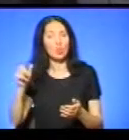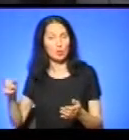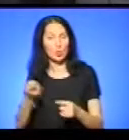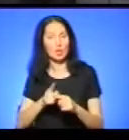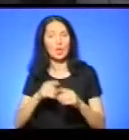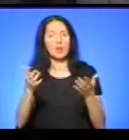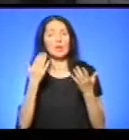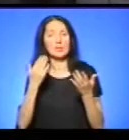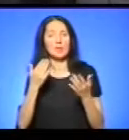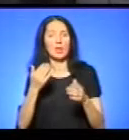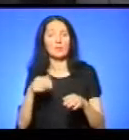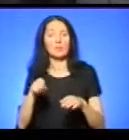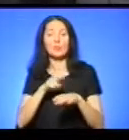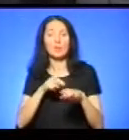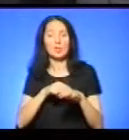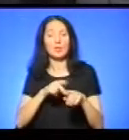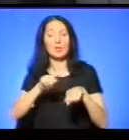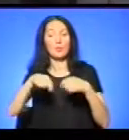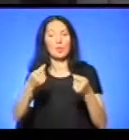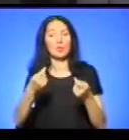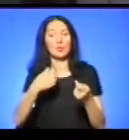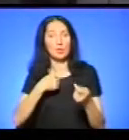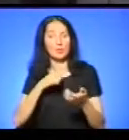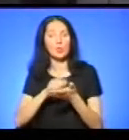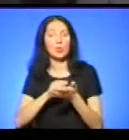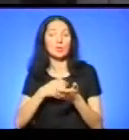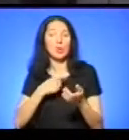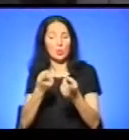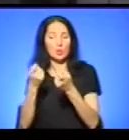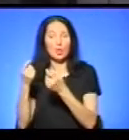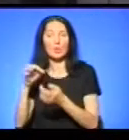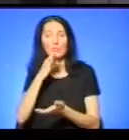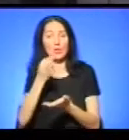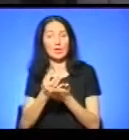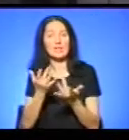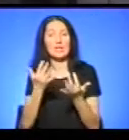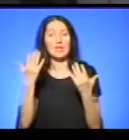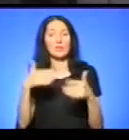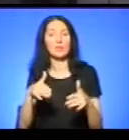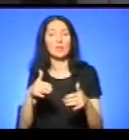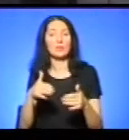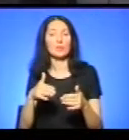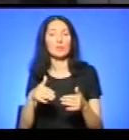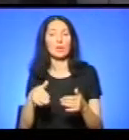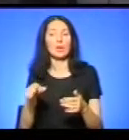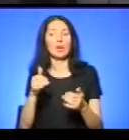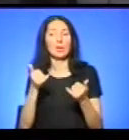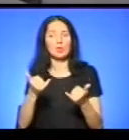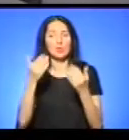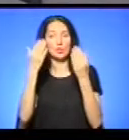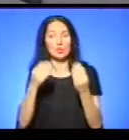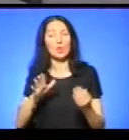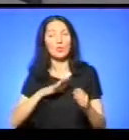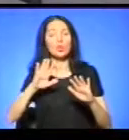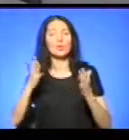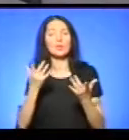служба ДНС, вони передають нам матеріали і ми їх притягуємо до відповідальності. Скільки от вже, скажімо, до нинішнього дня були такі